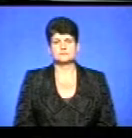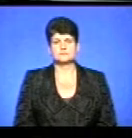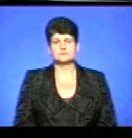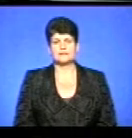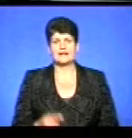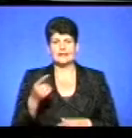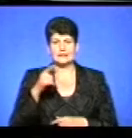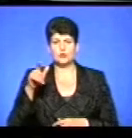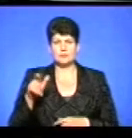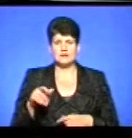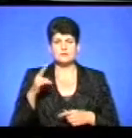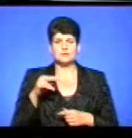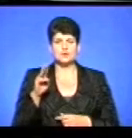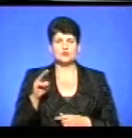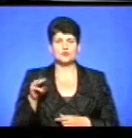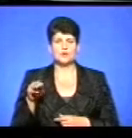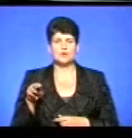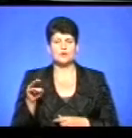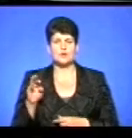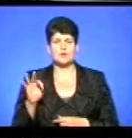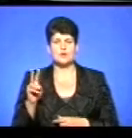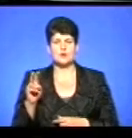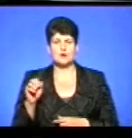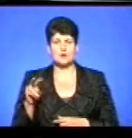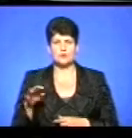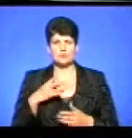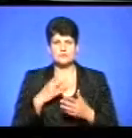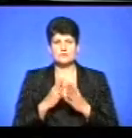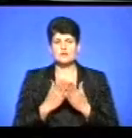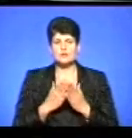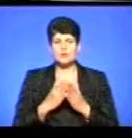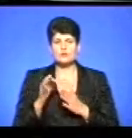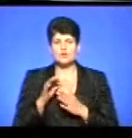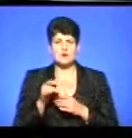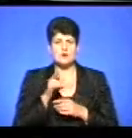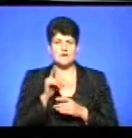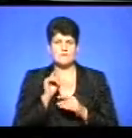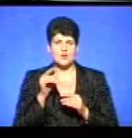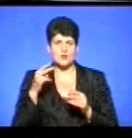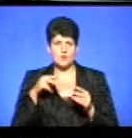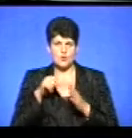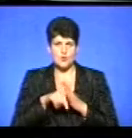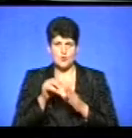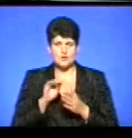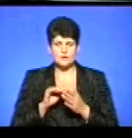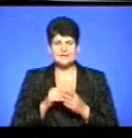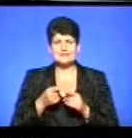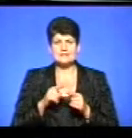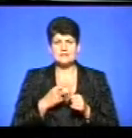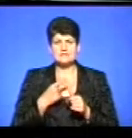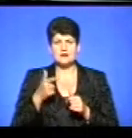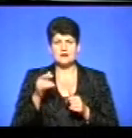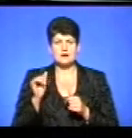Тернополянин Дмитро Штокалюк презентував книгу про графологію сьогодні в обласній науковій бібліотеці. Твір називається